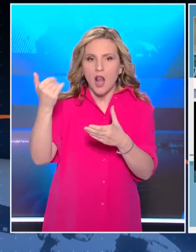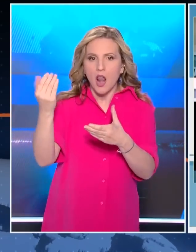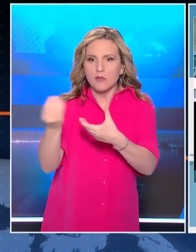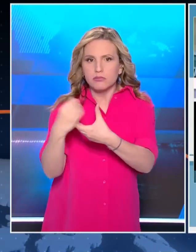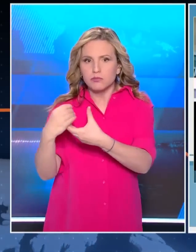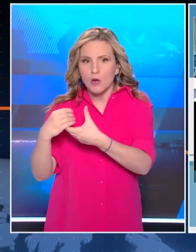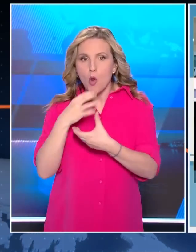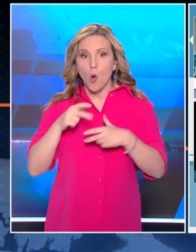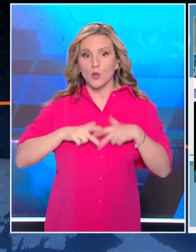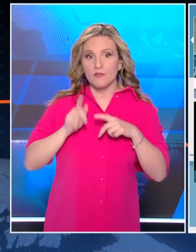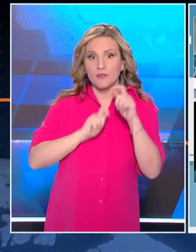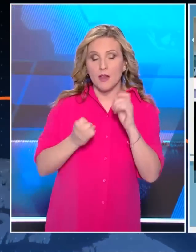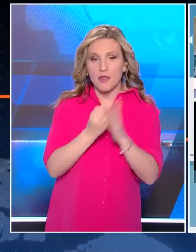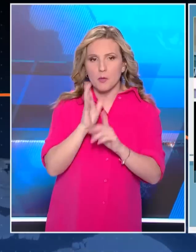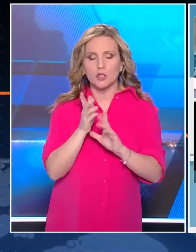Παντού. Παντού.